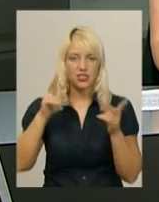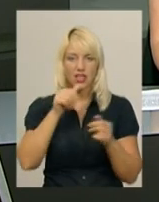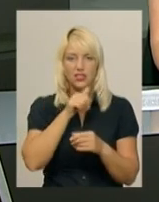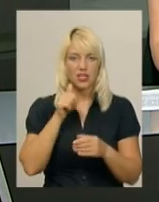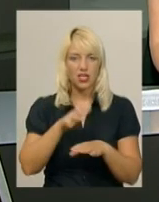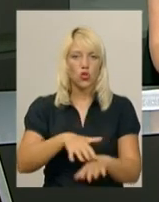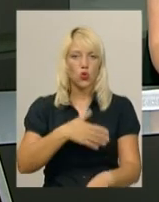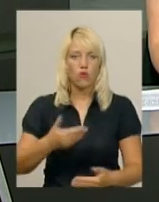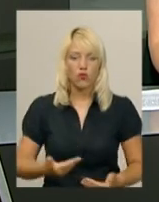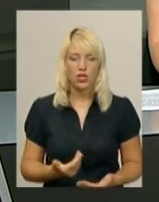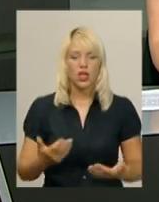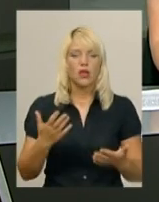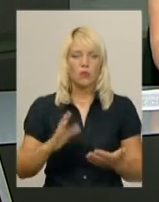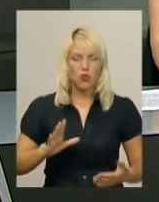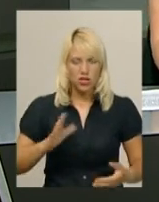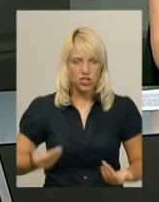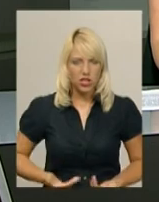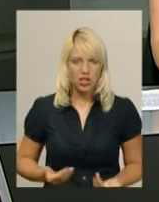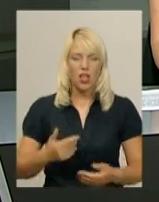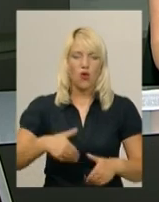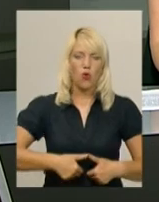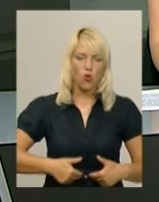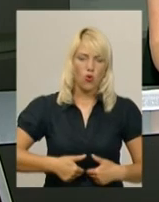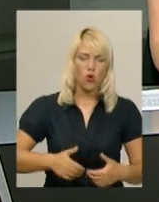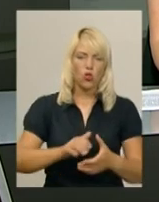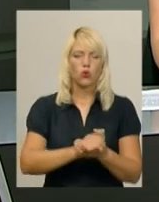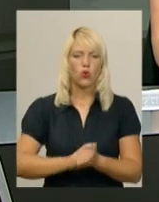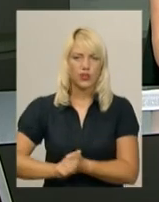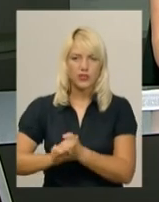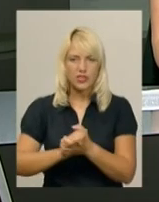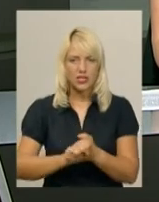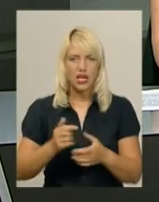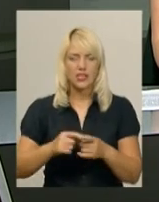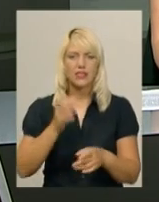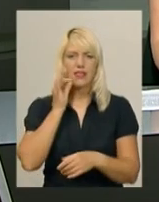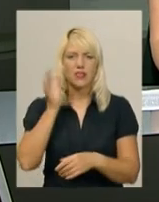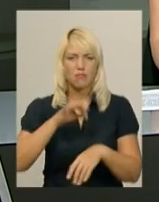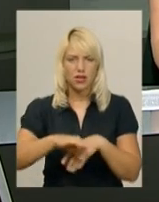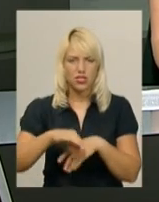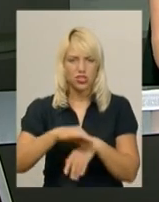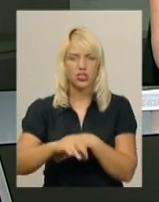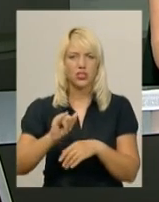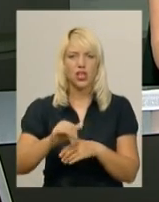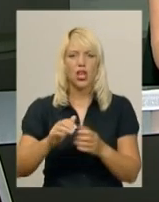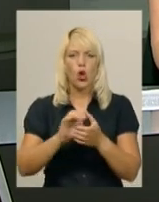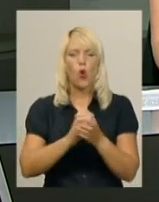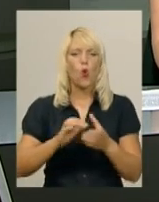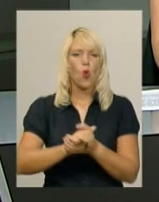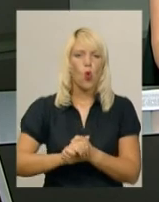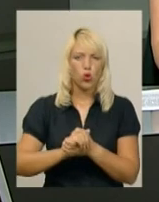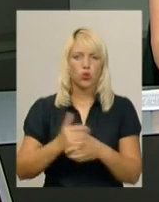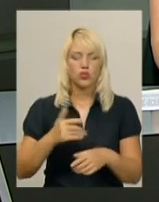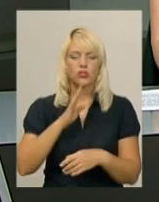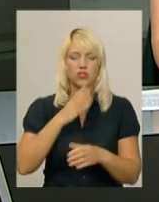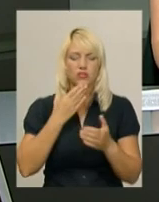пережила голод, колективізацію, працювала на примусових роботах в Німеччині, а потім в колгоспній ланці. І в своїй 95-й жінка